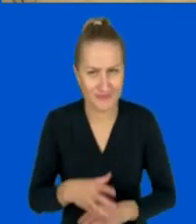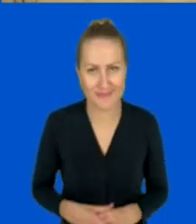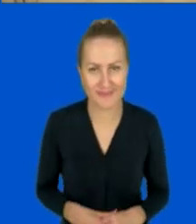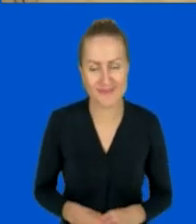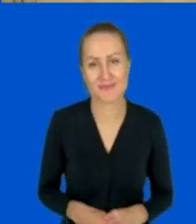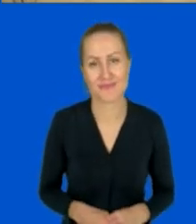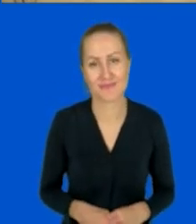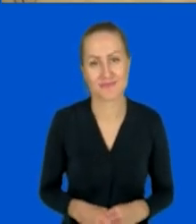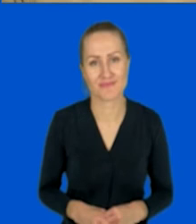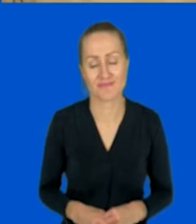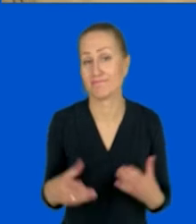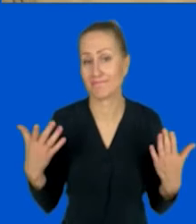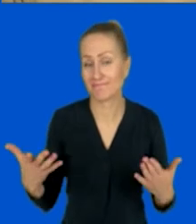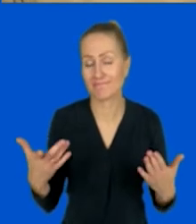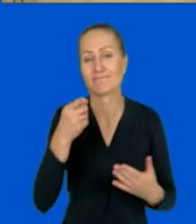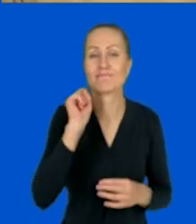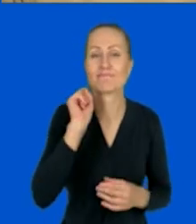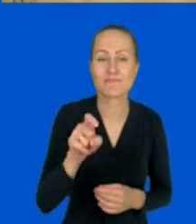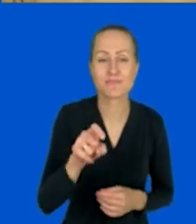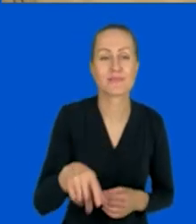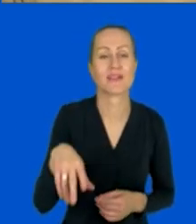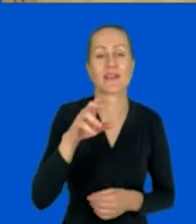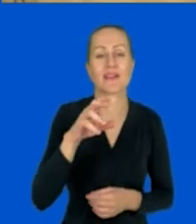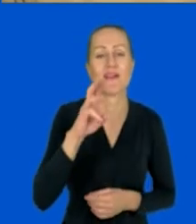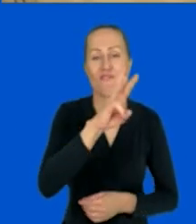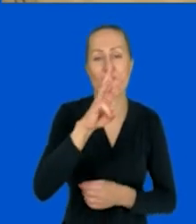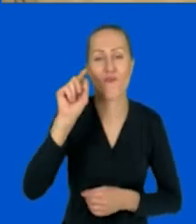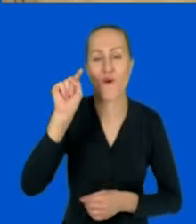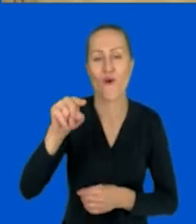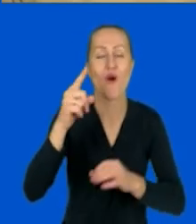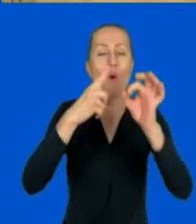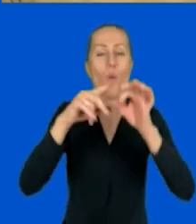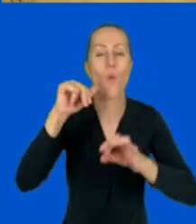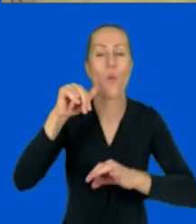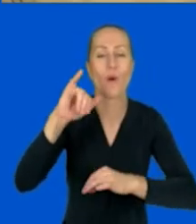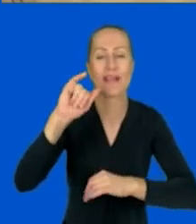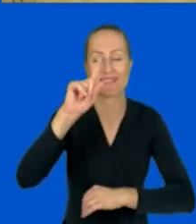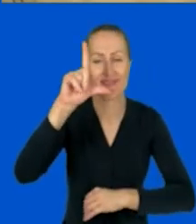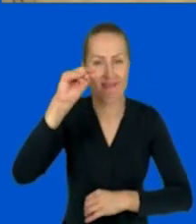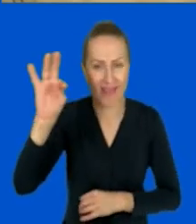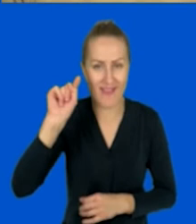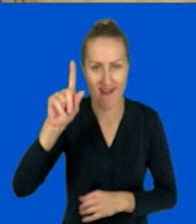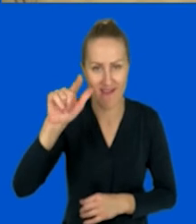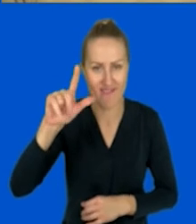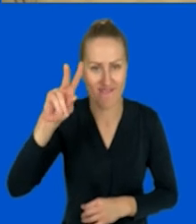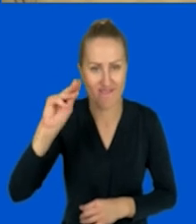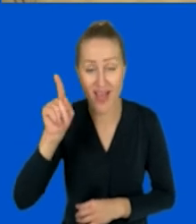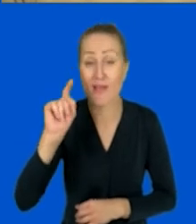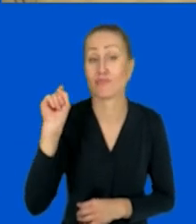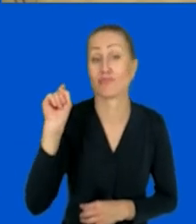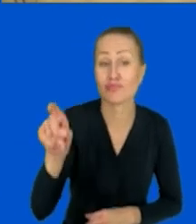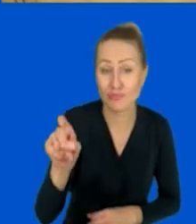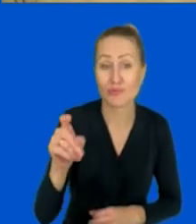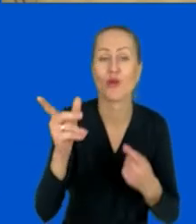I co? No trzeba wejść na stronę www.quizlek.live. Pojawi się okienko, w którym trzeba wpisać